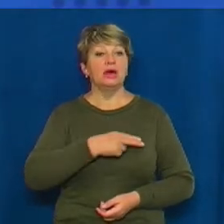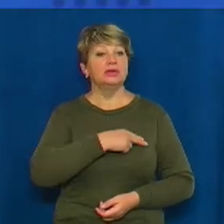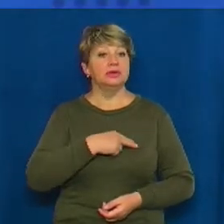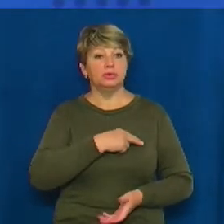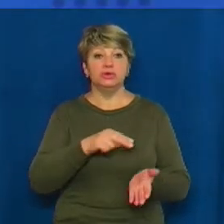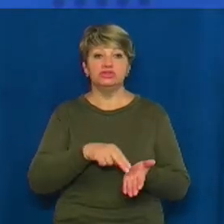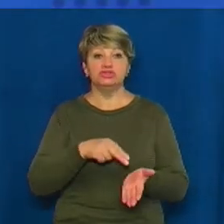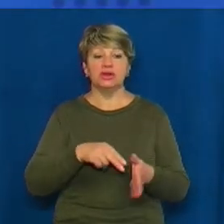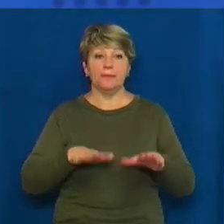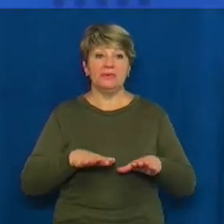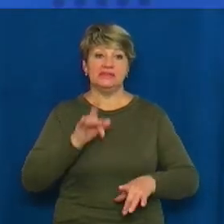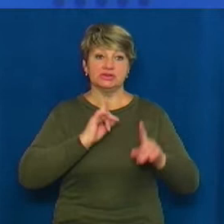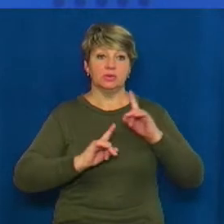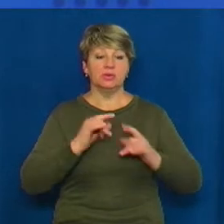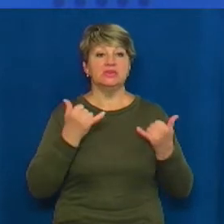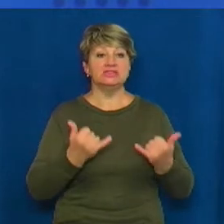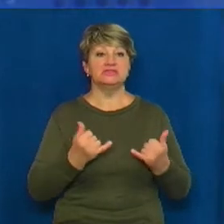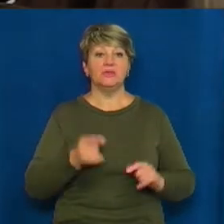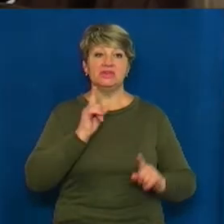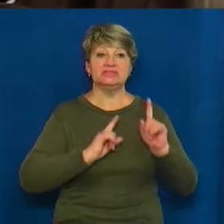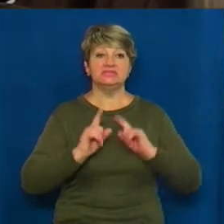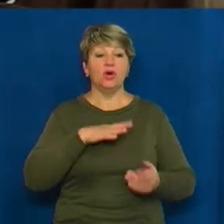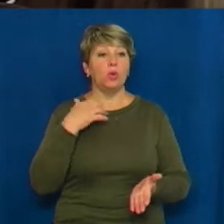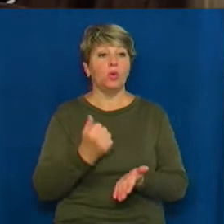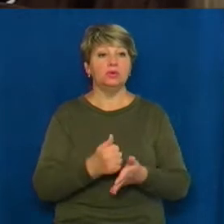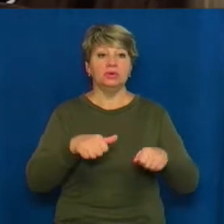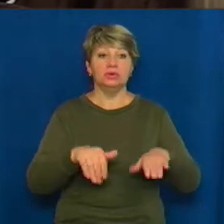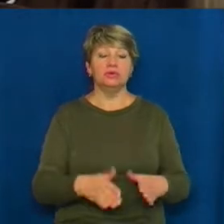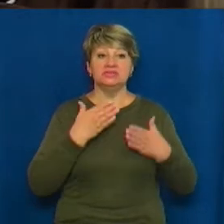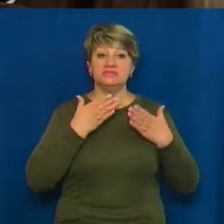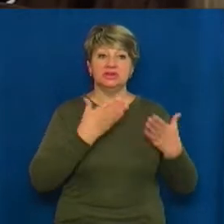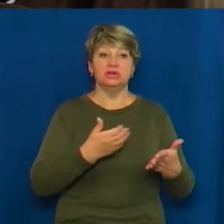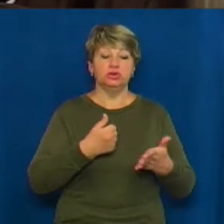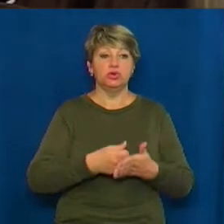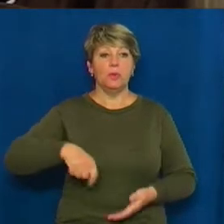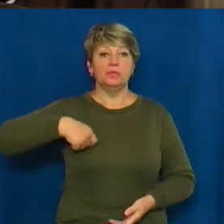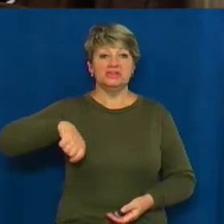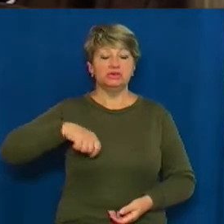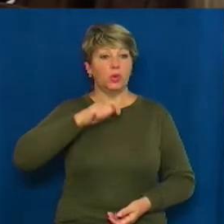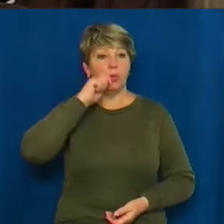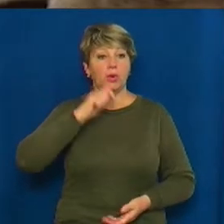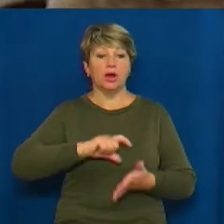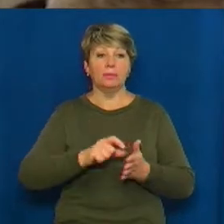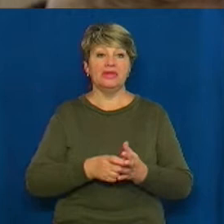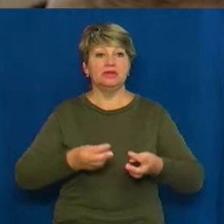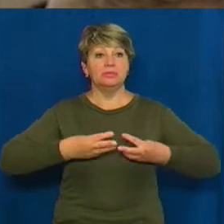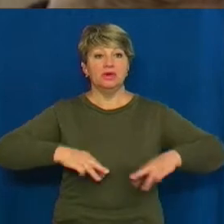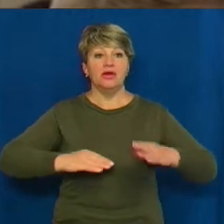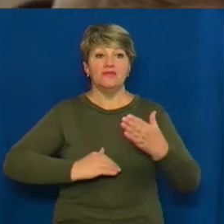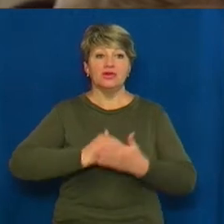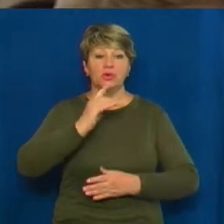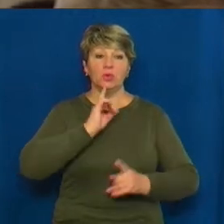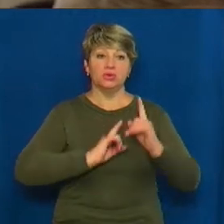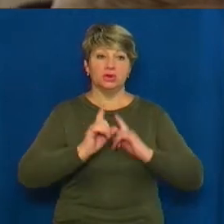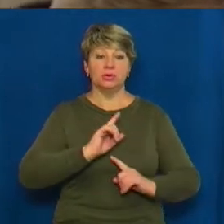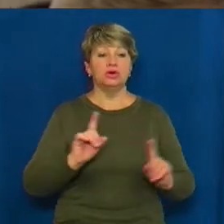Черкаської міської ради на сьогоднішній сесії ухвалили рішення звернутися до президента України, Кабінету міністрів та Верховної Ради,